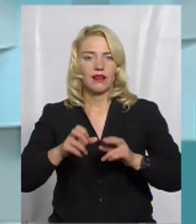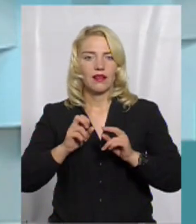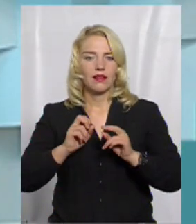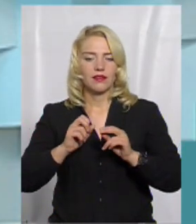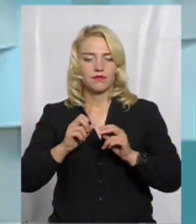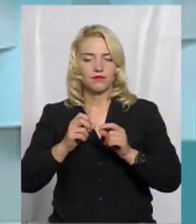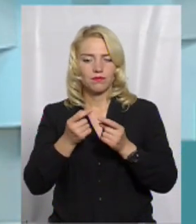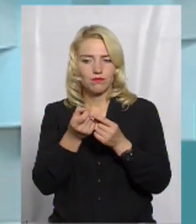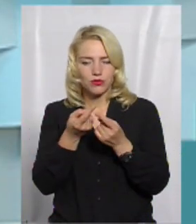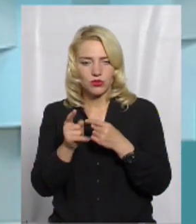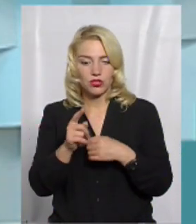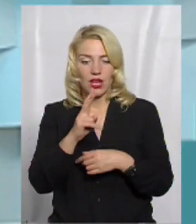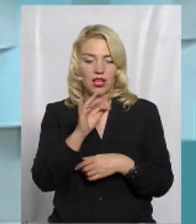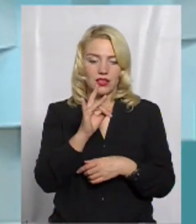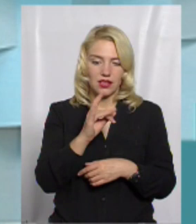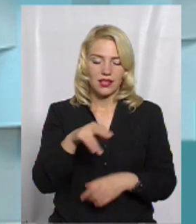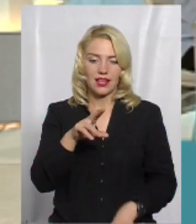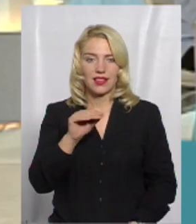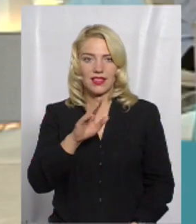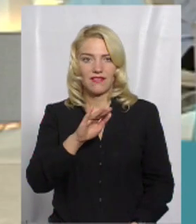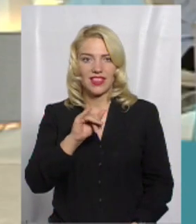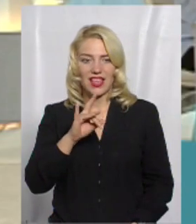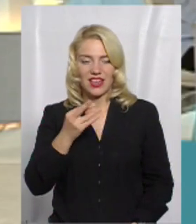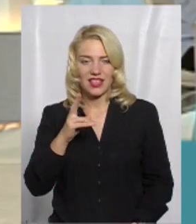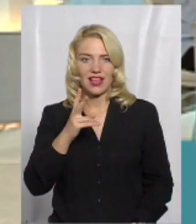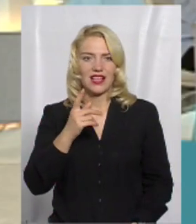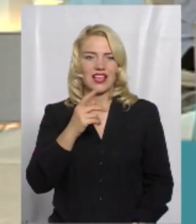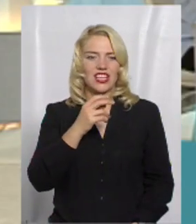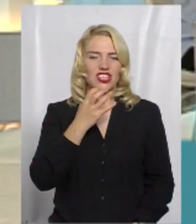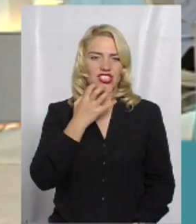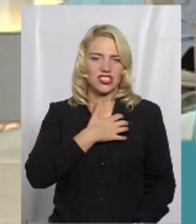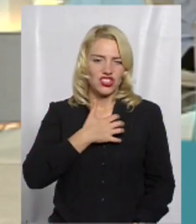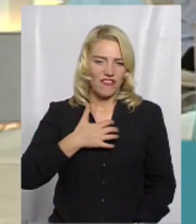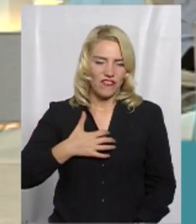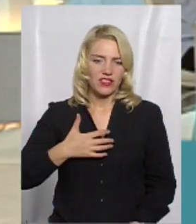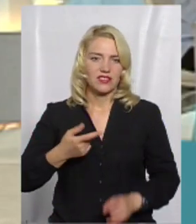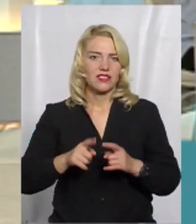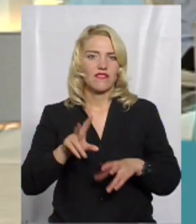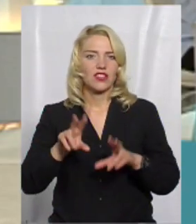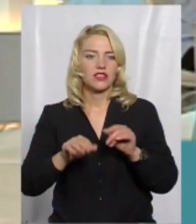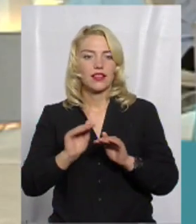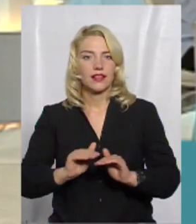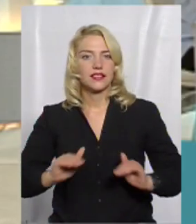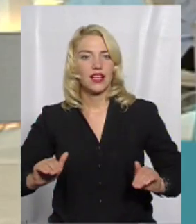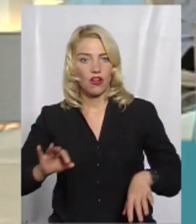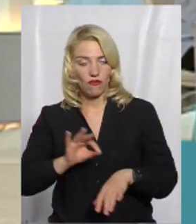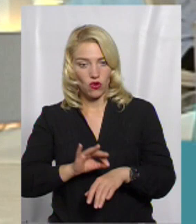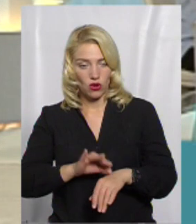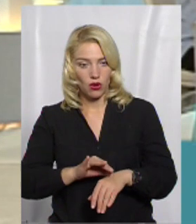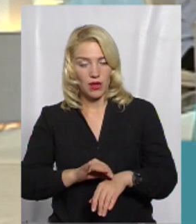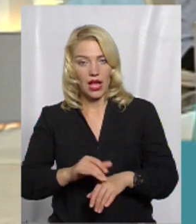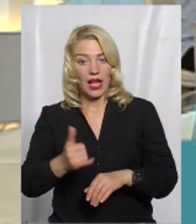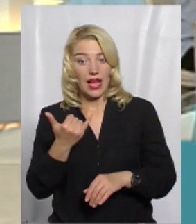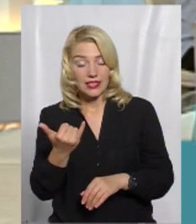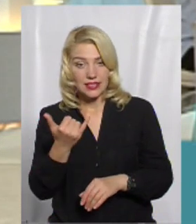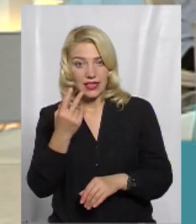як раніше. Раніше якір, дифтерія, червоничка, вітрянка – це рахувалися дитячими хворобами. Зараз